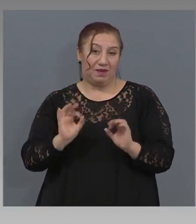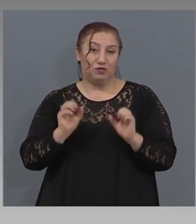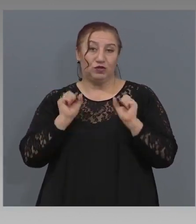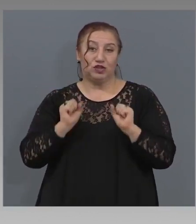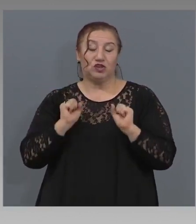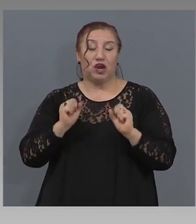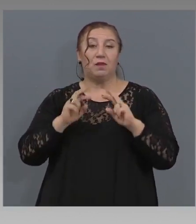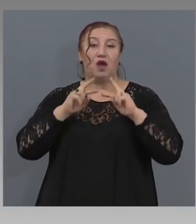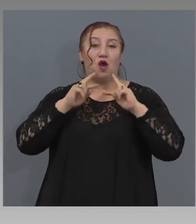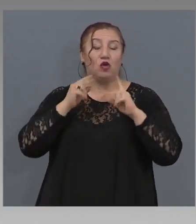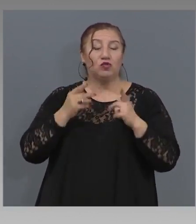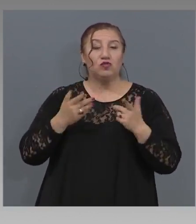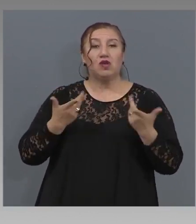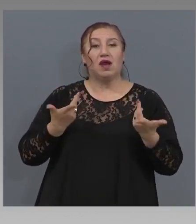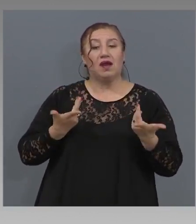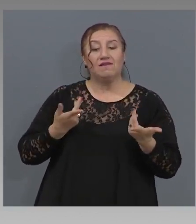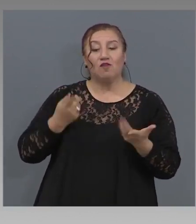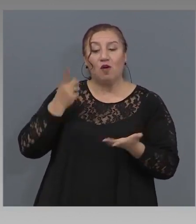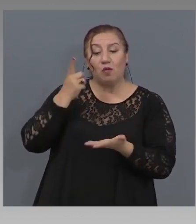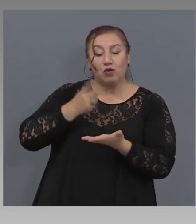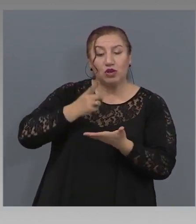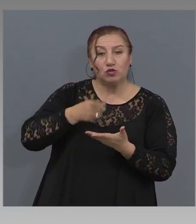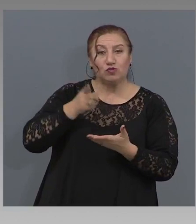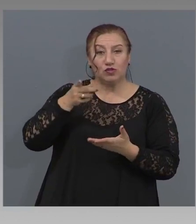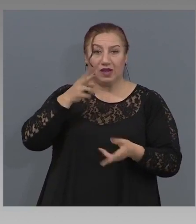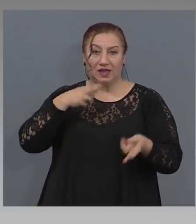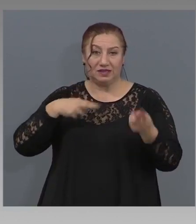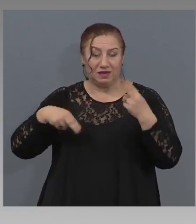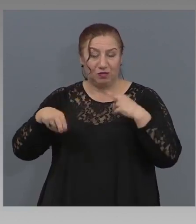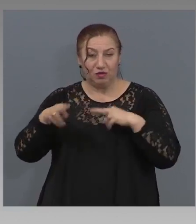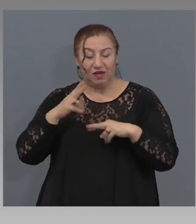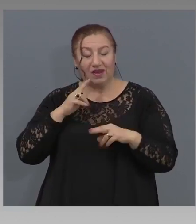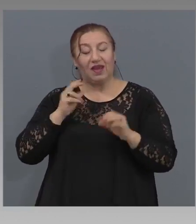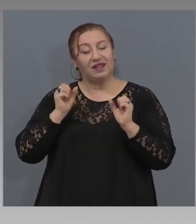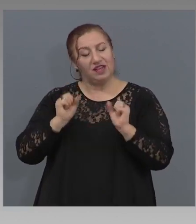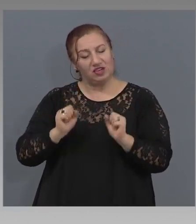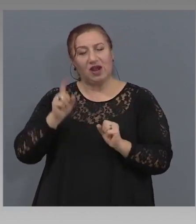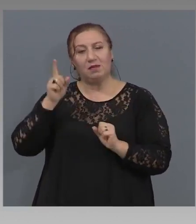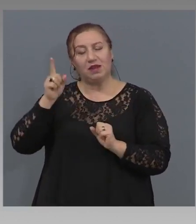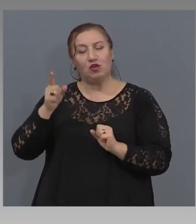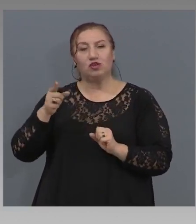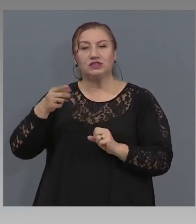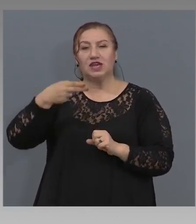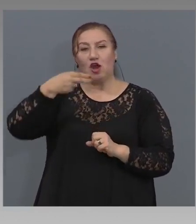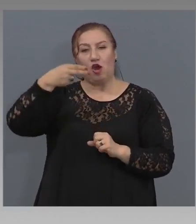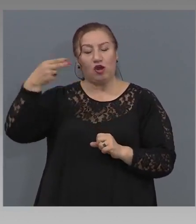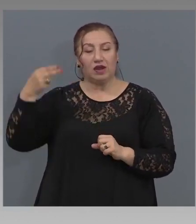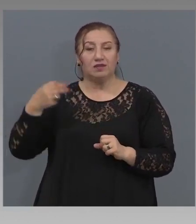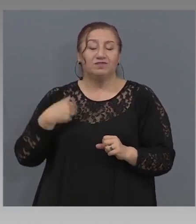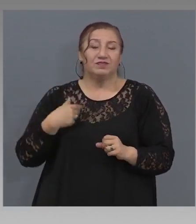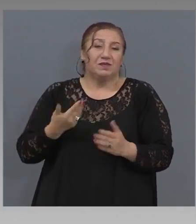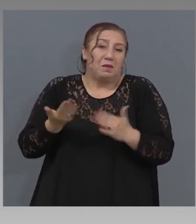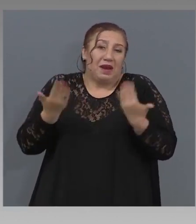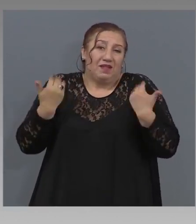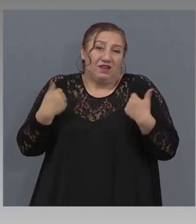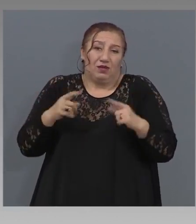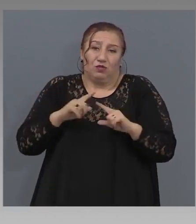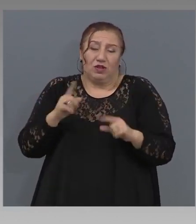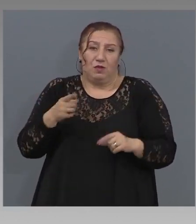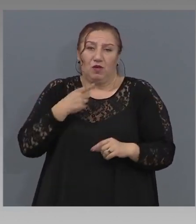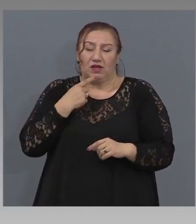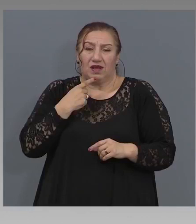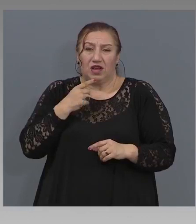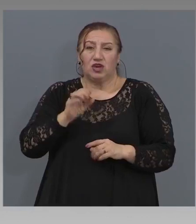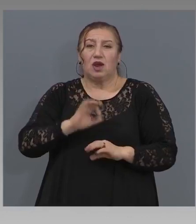продиктувало тази проверка, какво проверява. Трябва да изчакаме този компетентен орган. Иначе само мога да гадая. По никакъв начин Министерство на